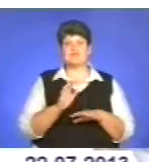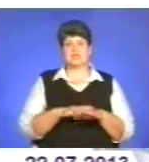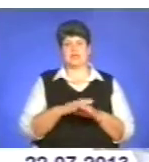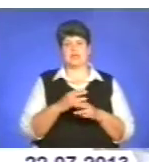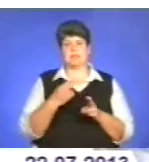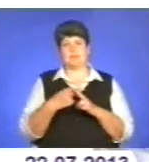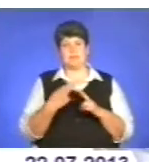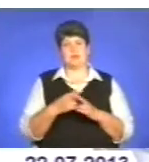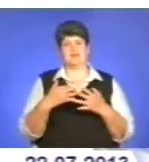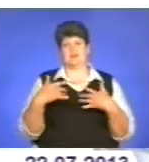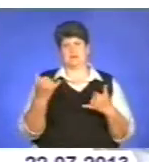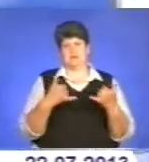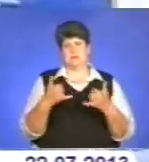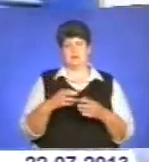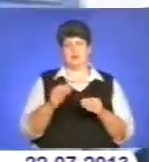хімічного забруднення.